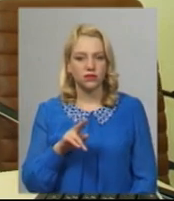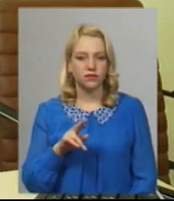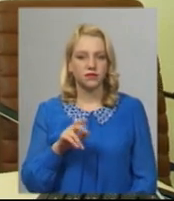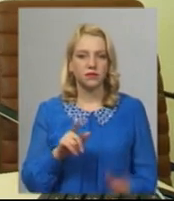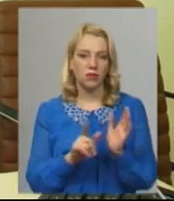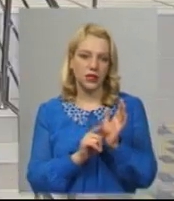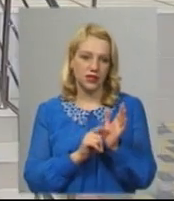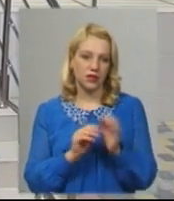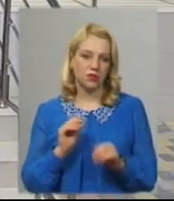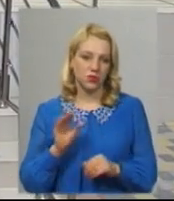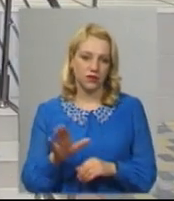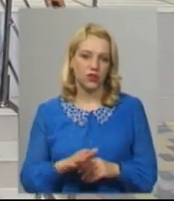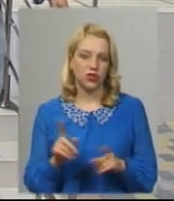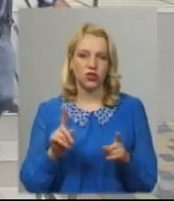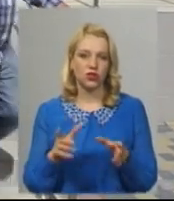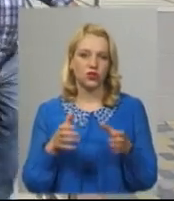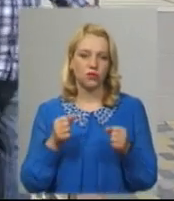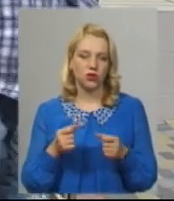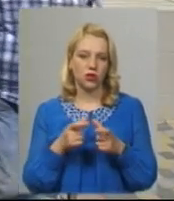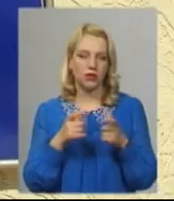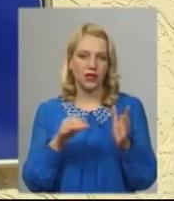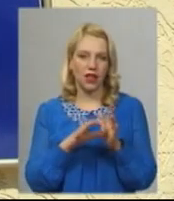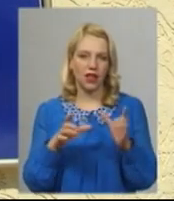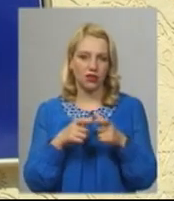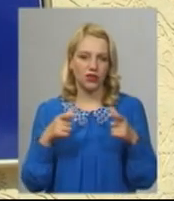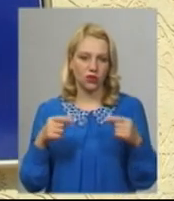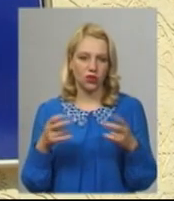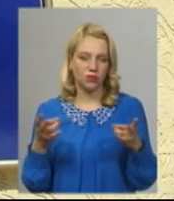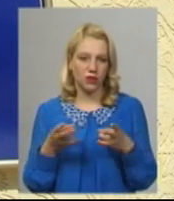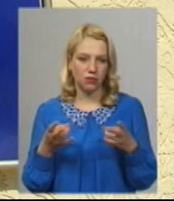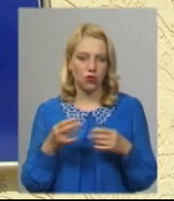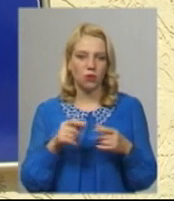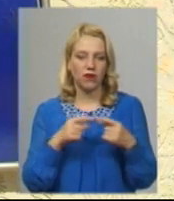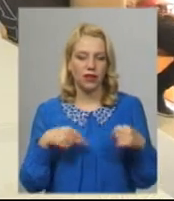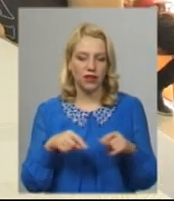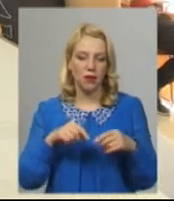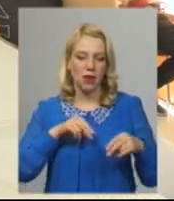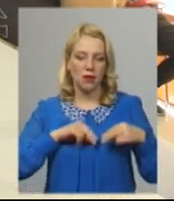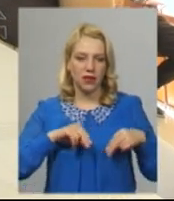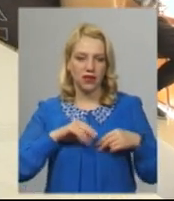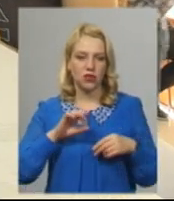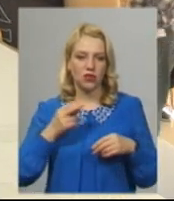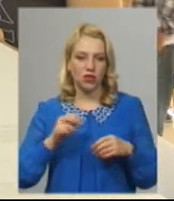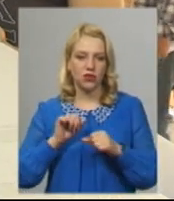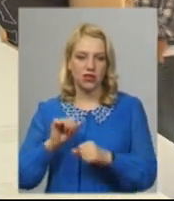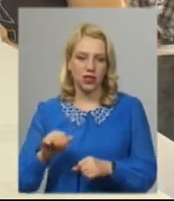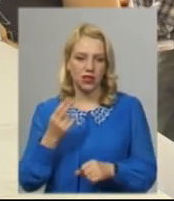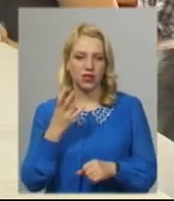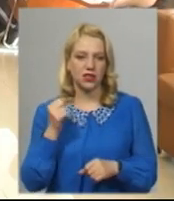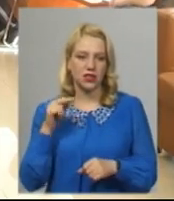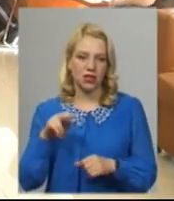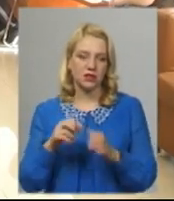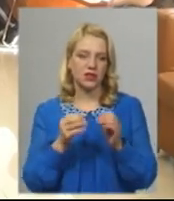пенсійне посвідчення Отримати еквиток можна в відділеннях управління праці та соцзахисту та ЦНАПі з 10-ї години ранку до 16